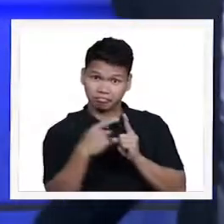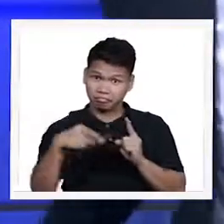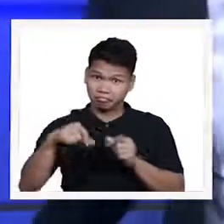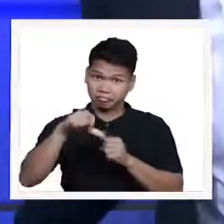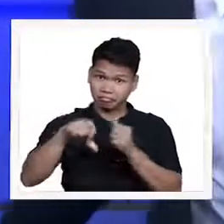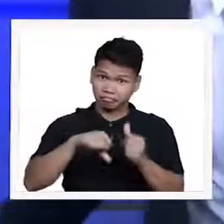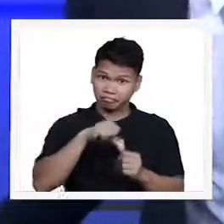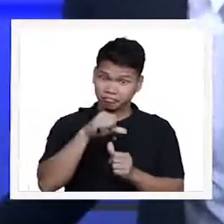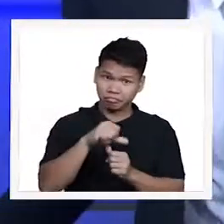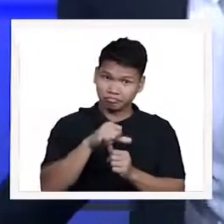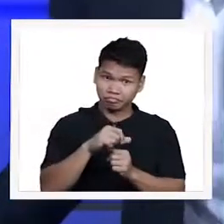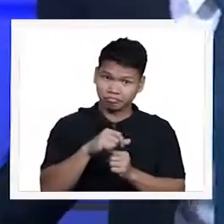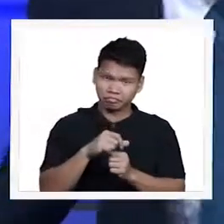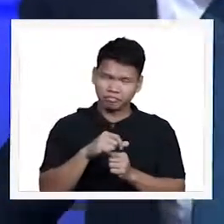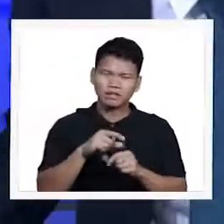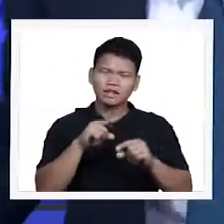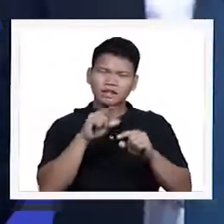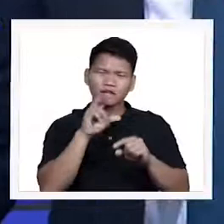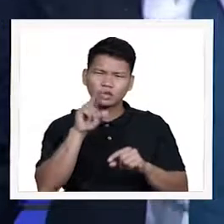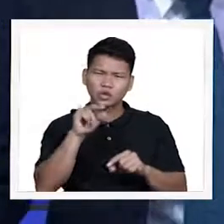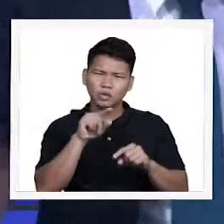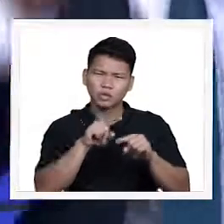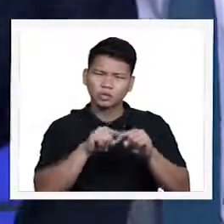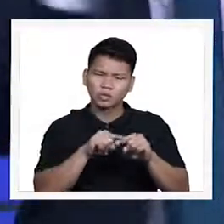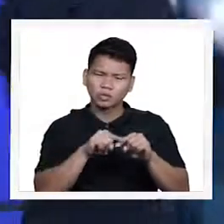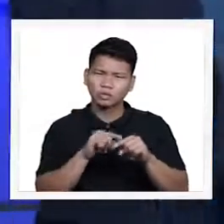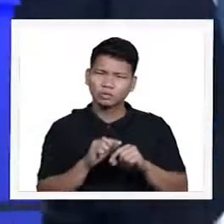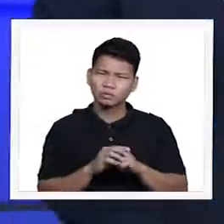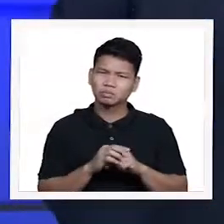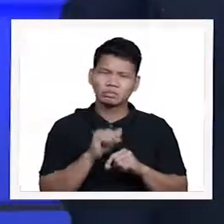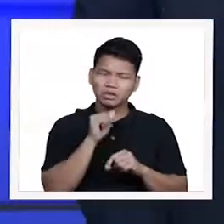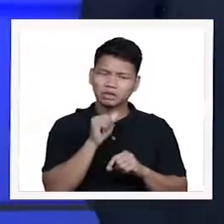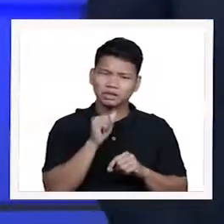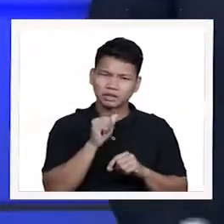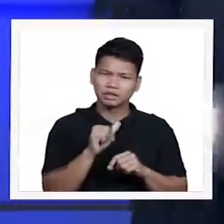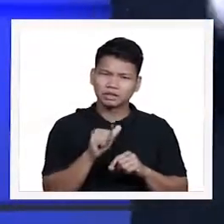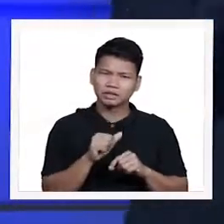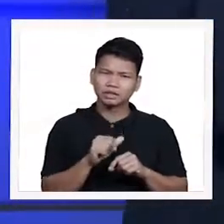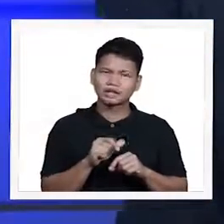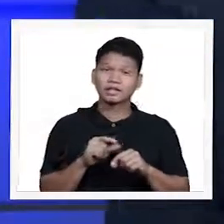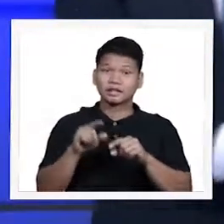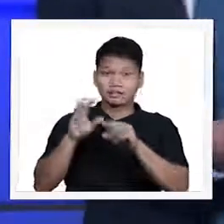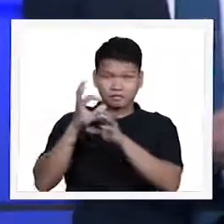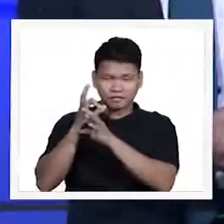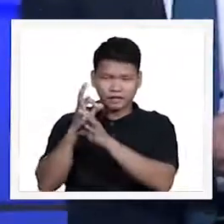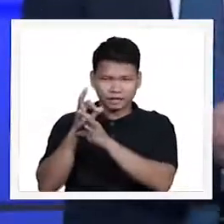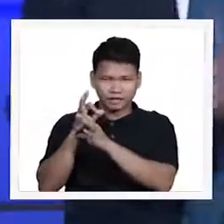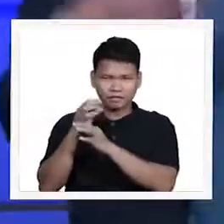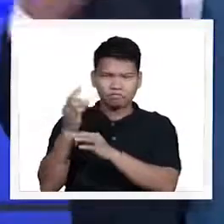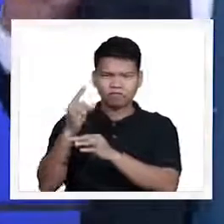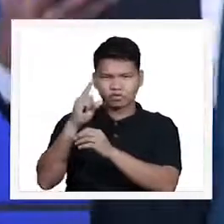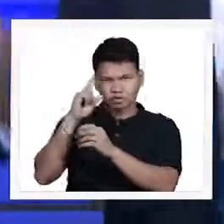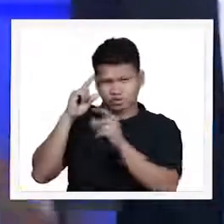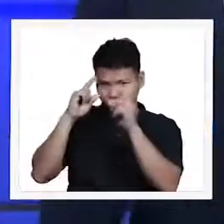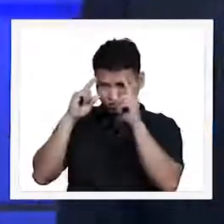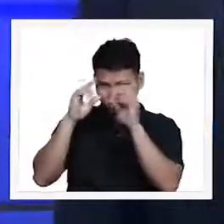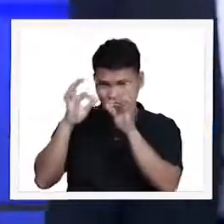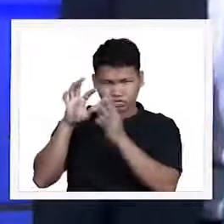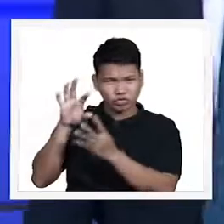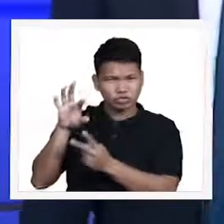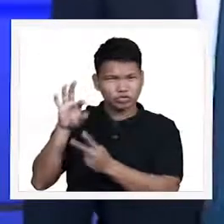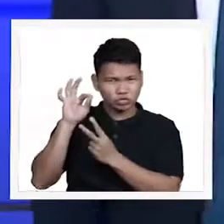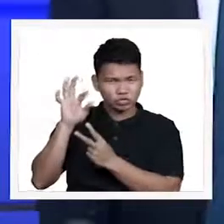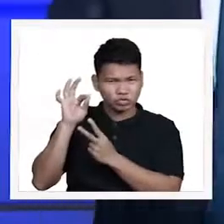ating palibot. That is not. Faith is a choice. Alalahanin po natin mga minamahal na mga